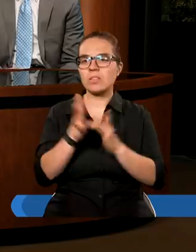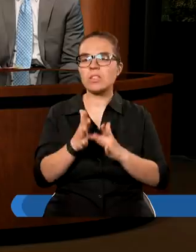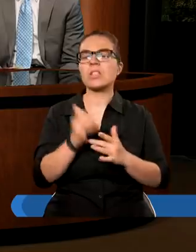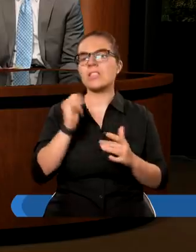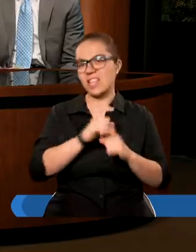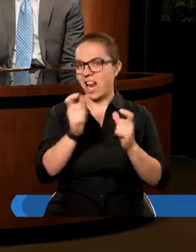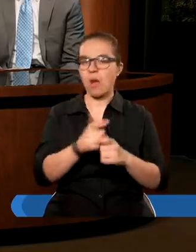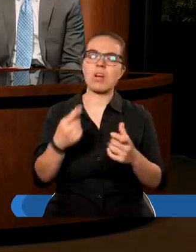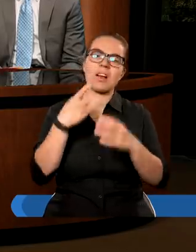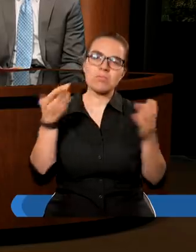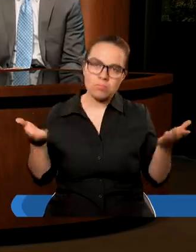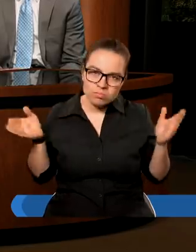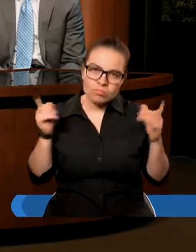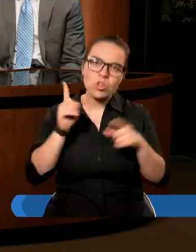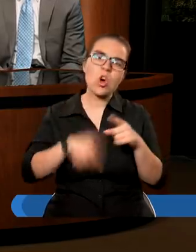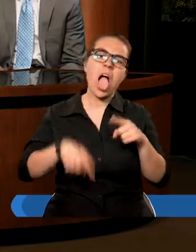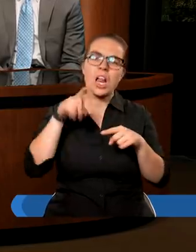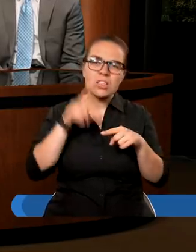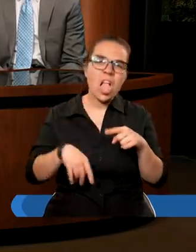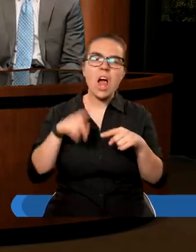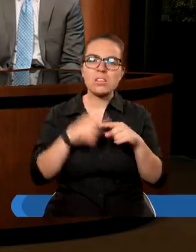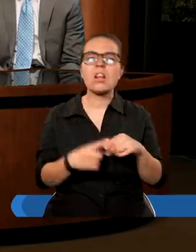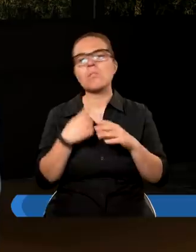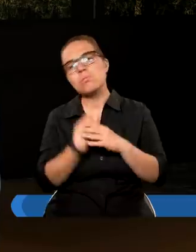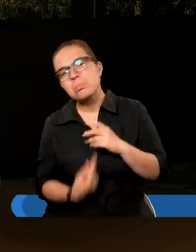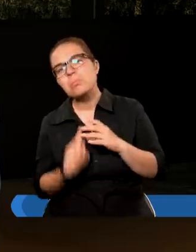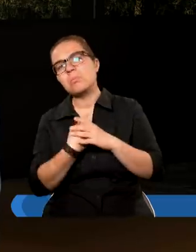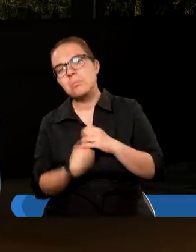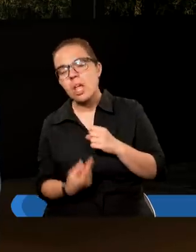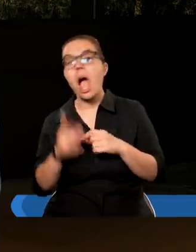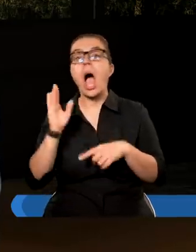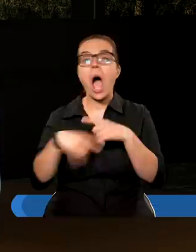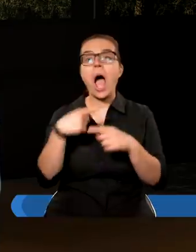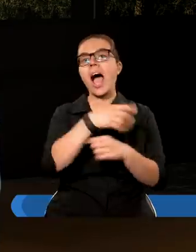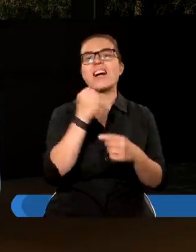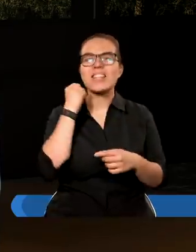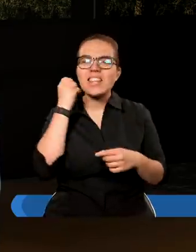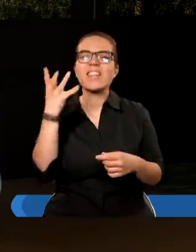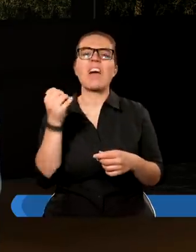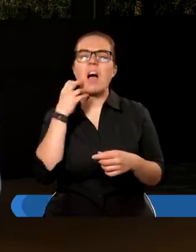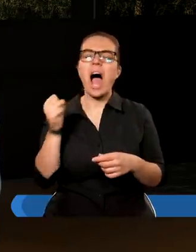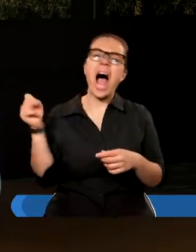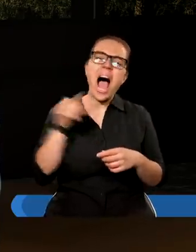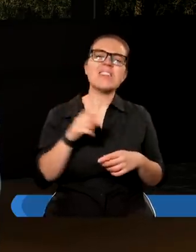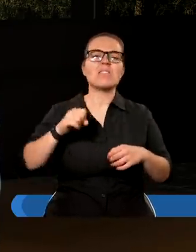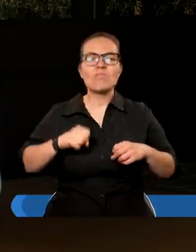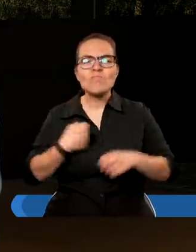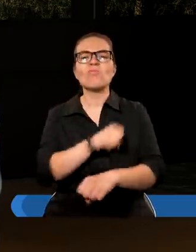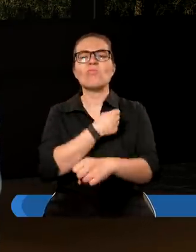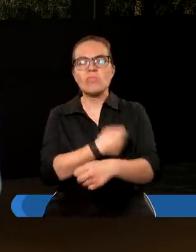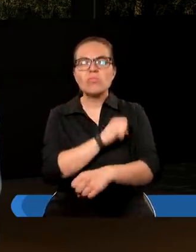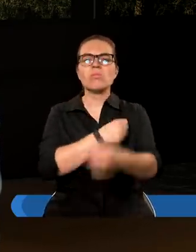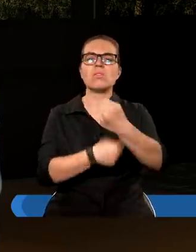cały czas upadał, ale miał tą wytrwałość, dzięki której później otrzymał dar Ducha Świętego i był takim